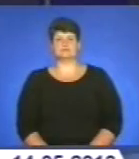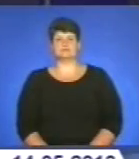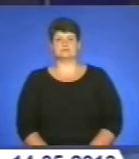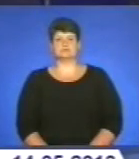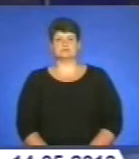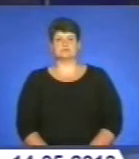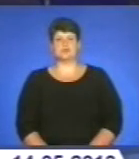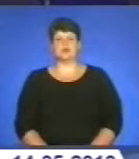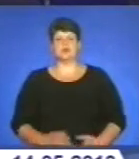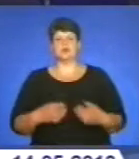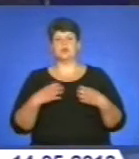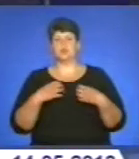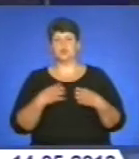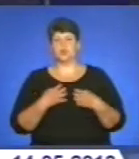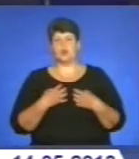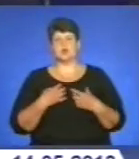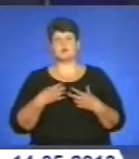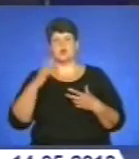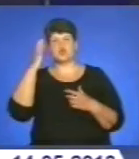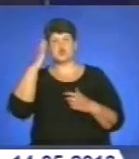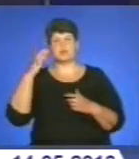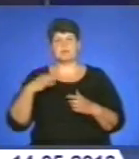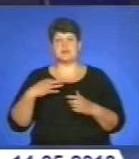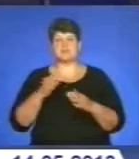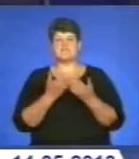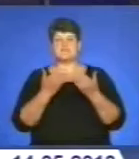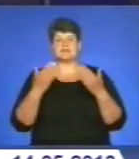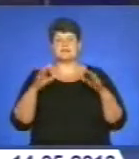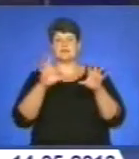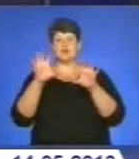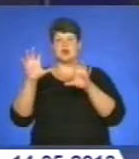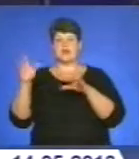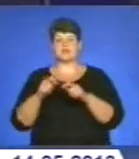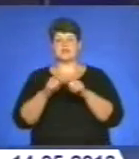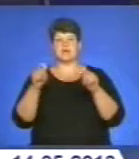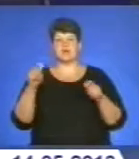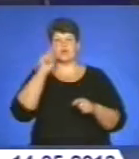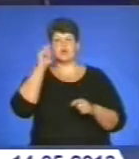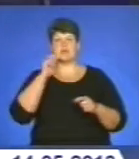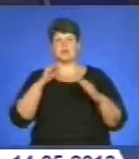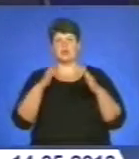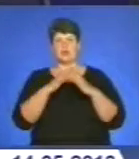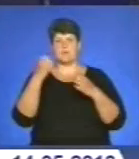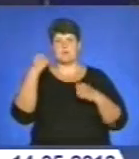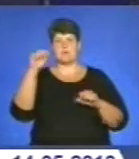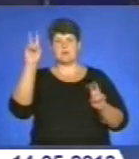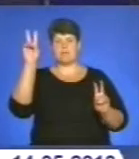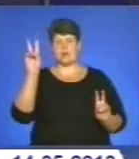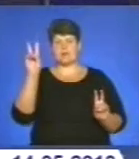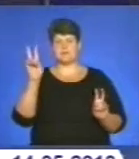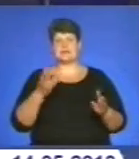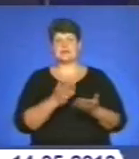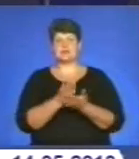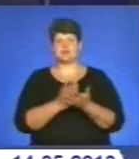Туга за чорним і білим. Виставку фотографій під такою назвою відкрили в Українському домі «Перемога». Заслужений